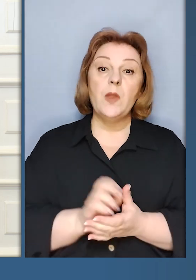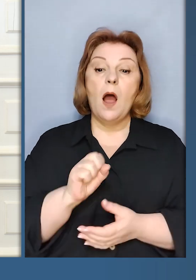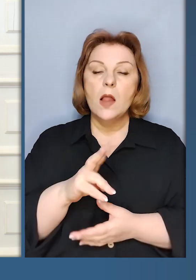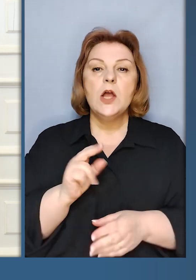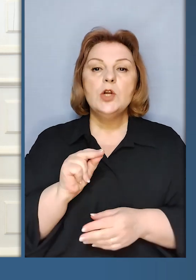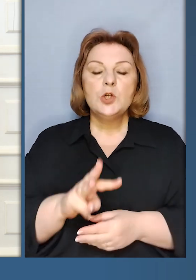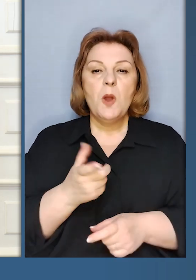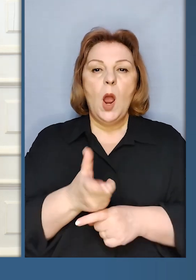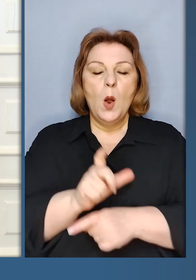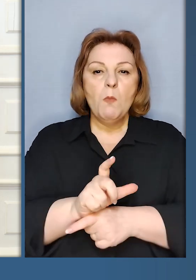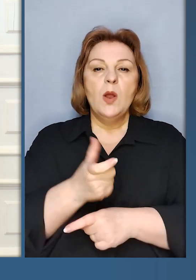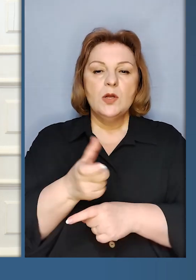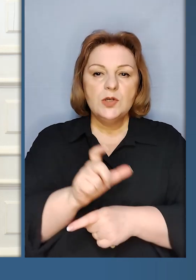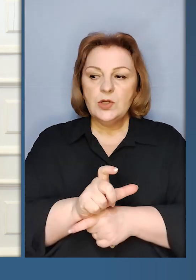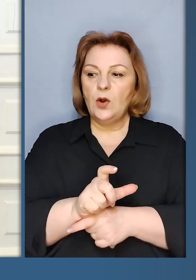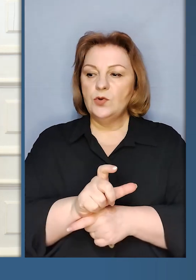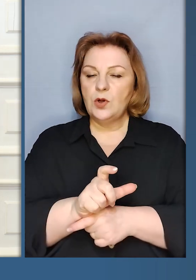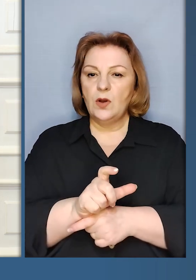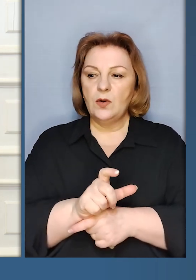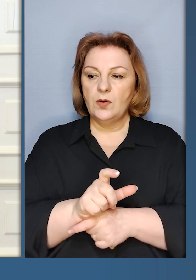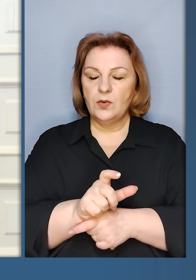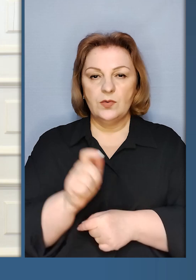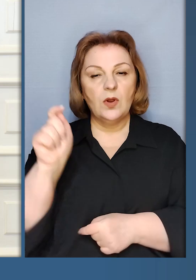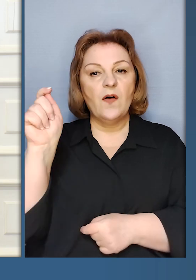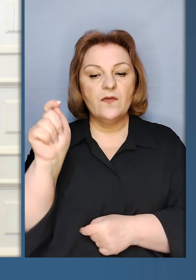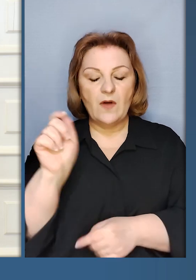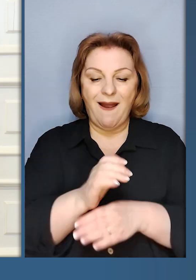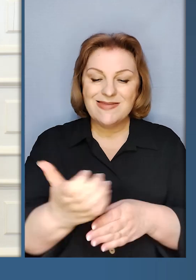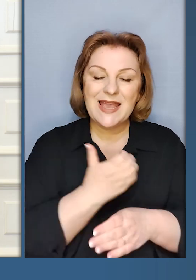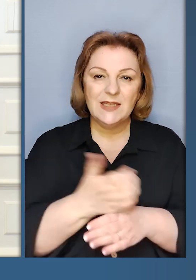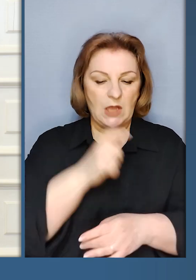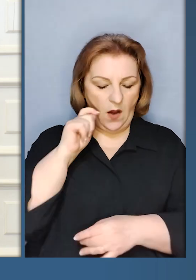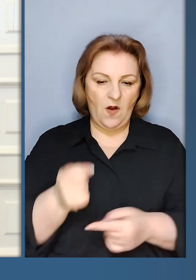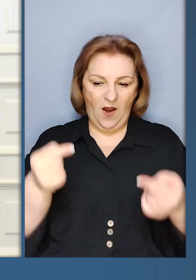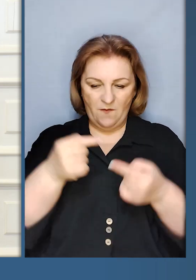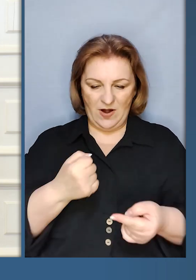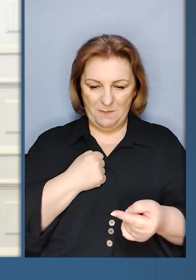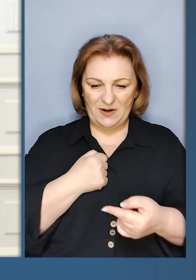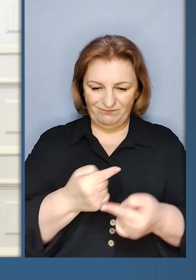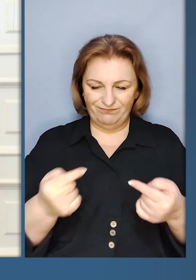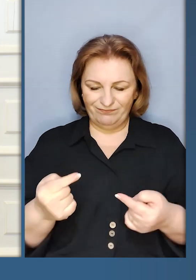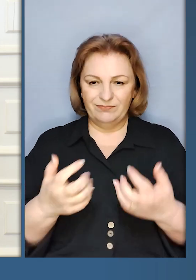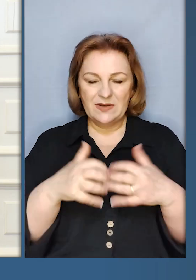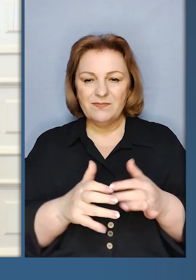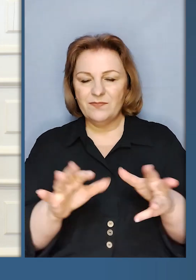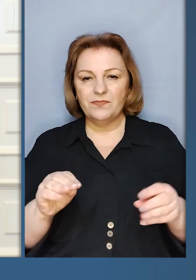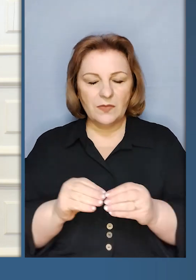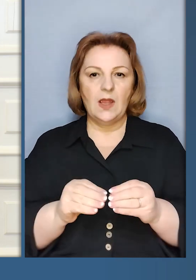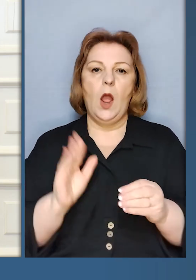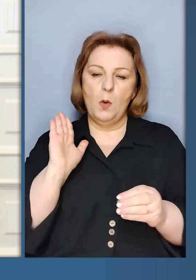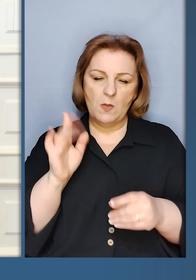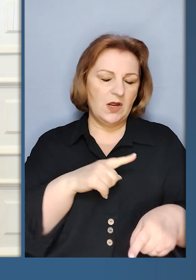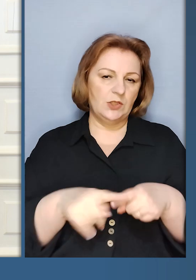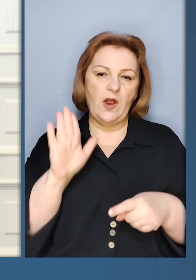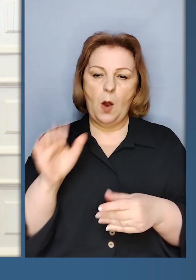особливо. Але чим більше доїжджає до України відповідна амуніція, тим швидше ми будемо